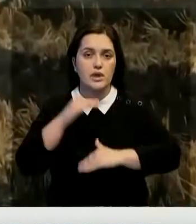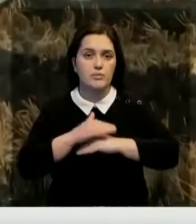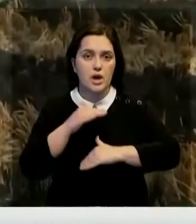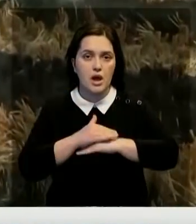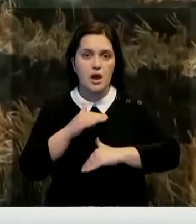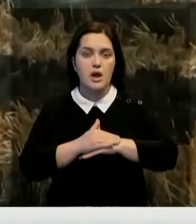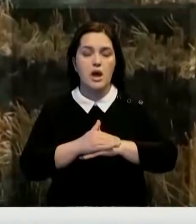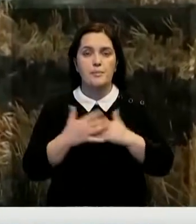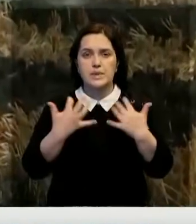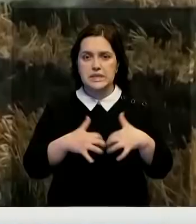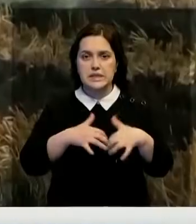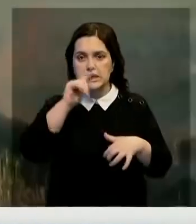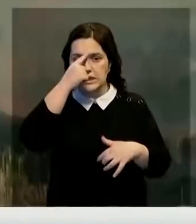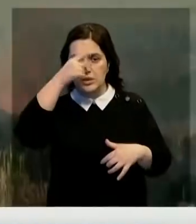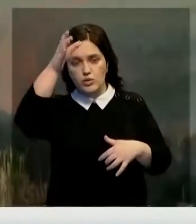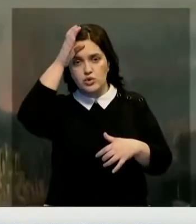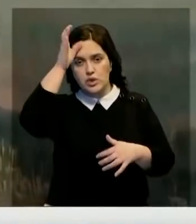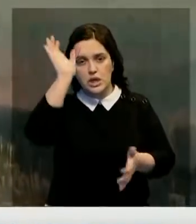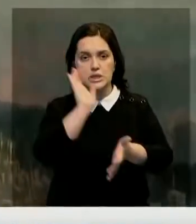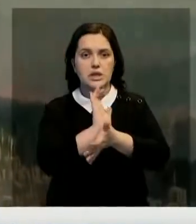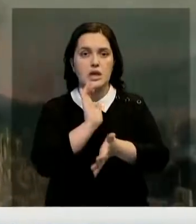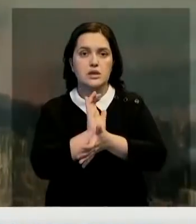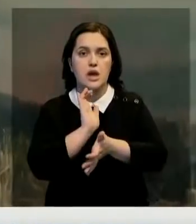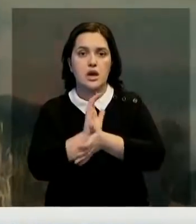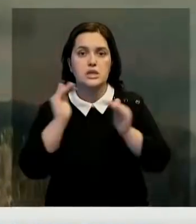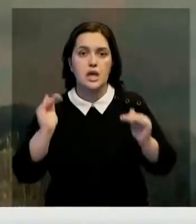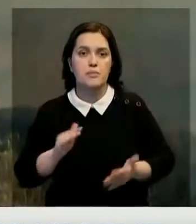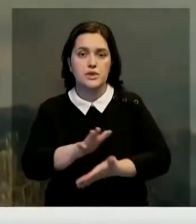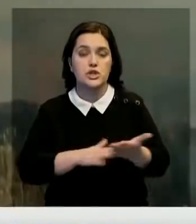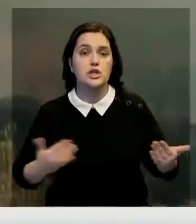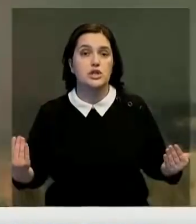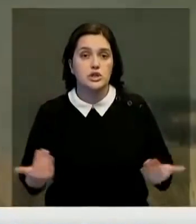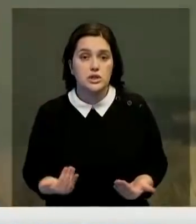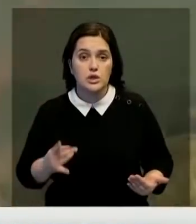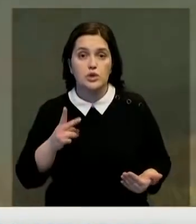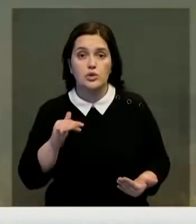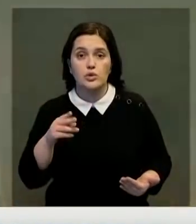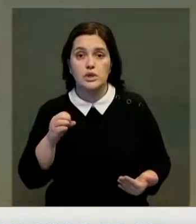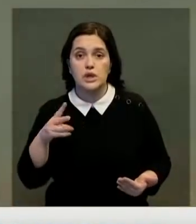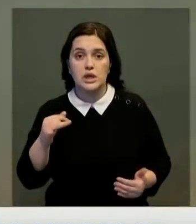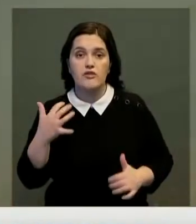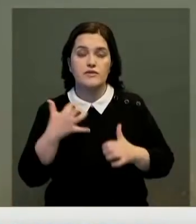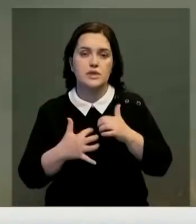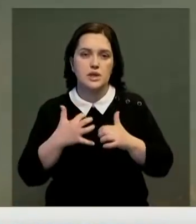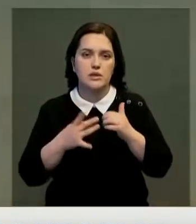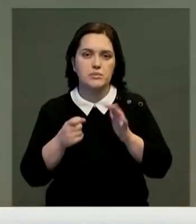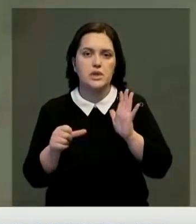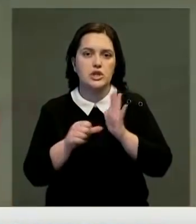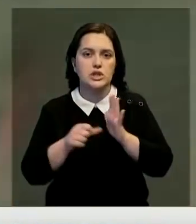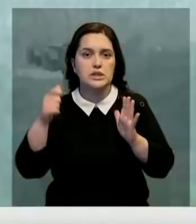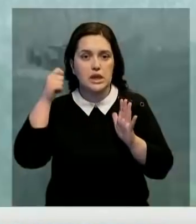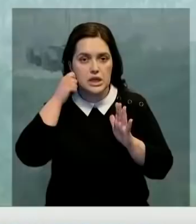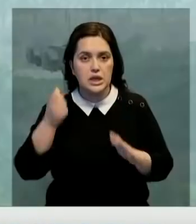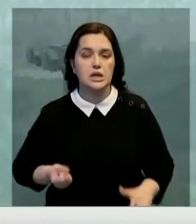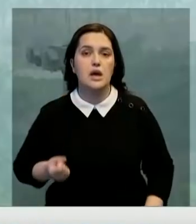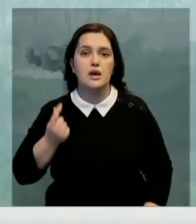ноября. По оценкам индийских ученых, загрязнение сокращает продолжительность жизни жителей Нью-Дели в среднем на